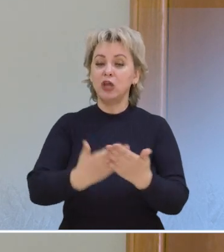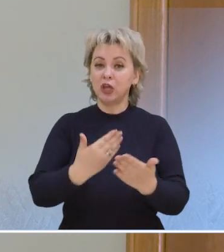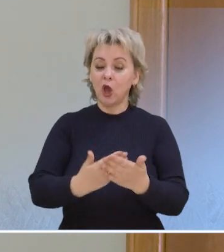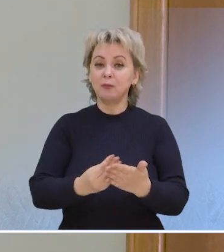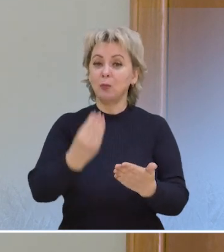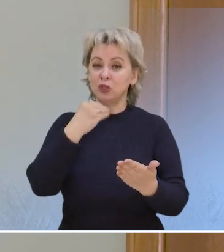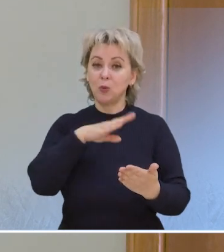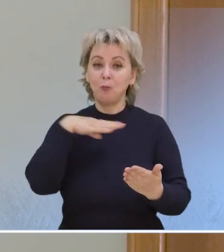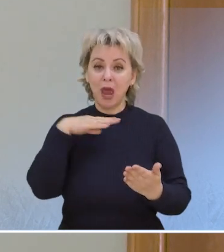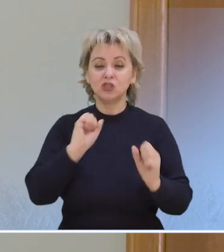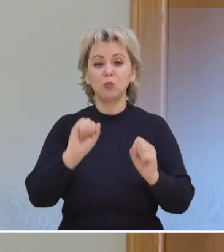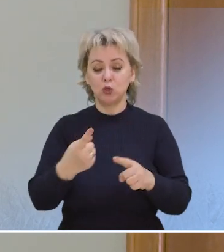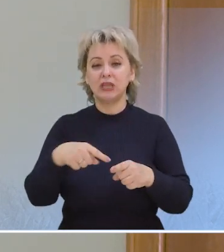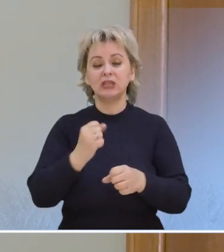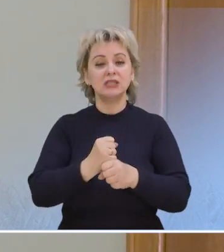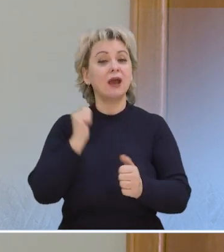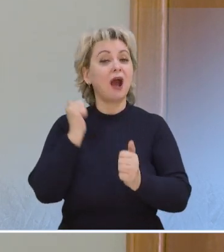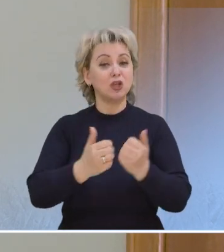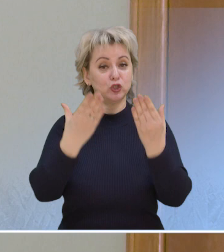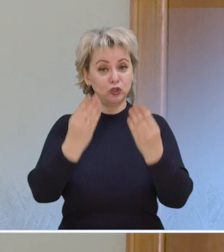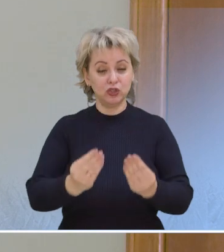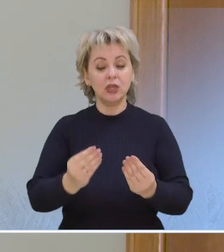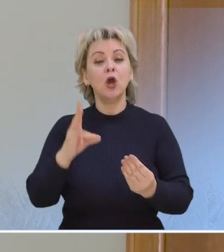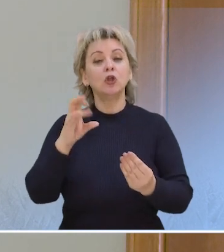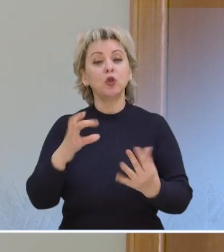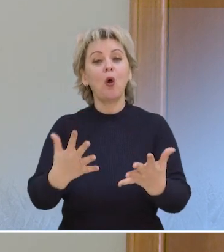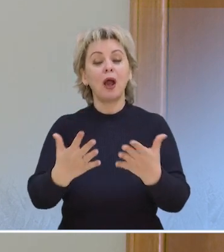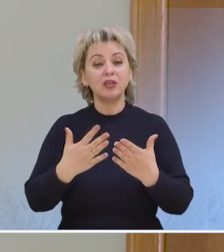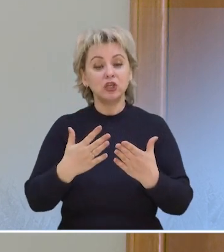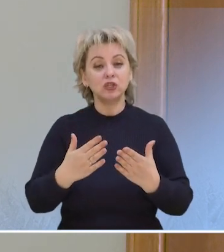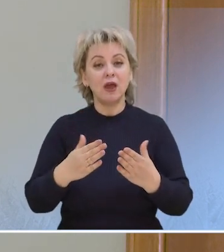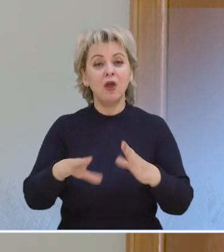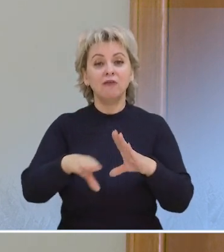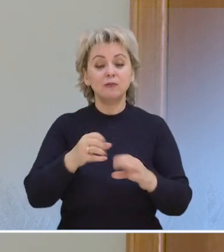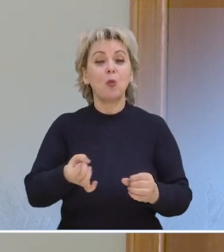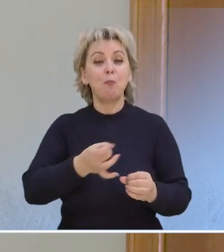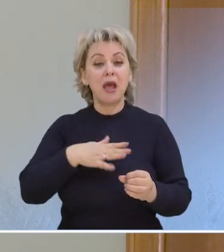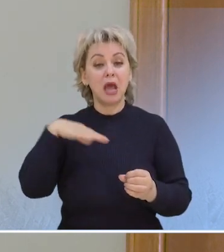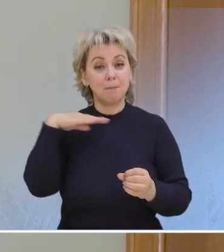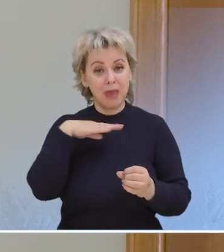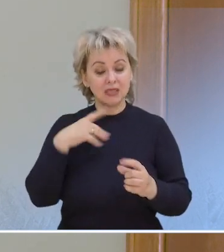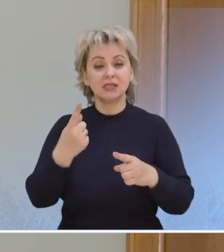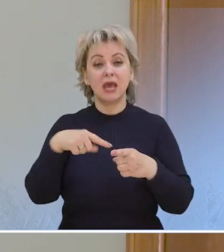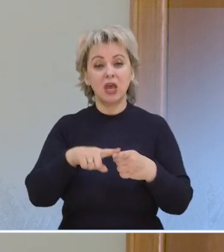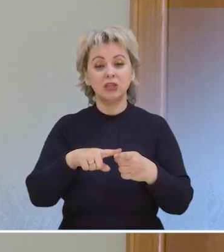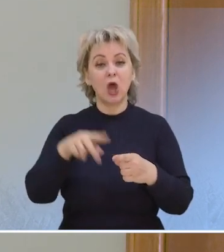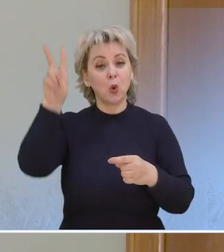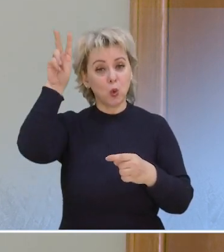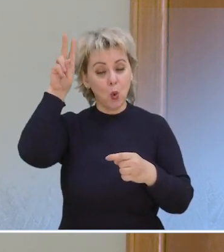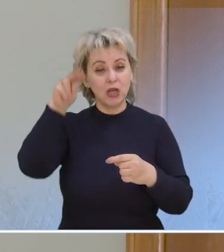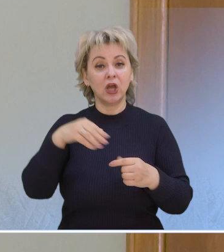рекомендуется употребление мяса, можно это делать и каждый день, но, конечно, предпочтение отдается белому мясу, естественно. Это